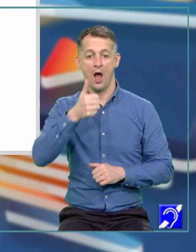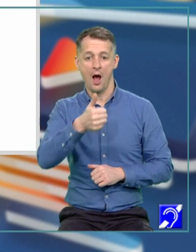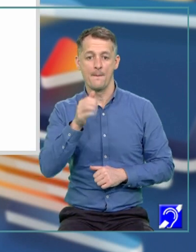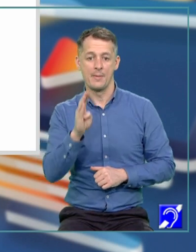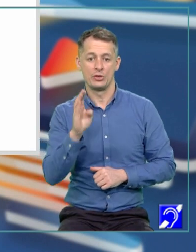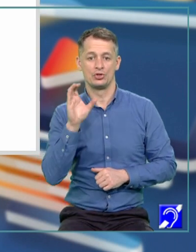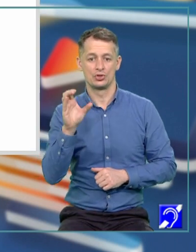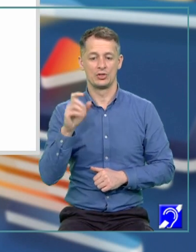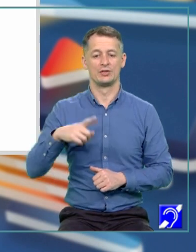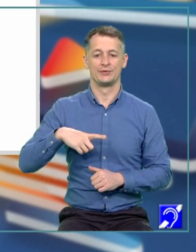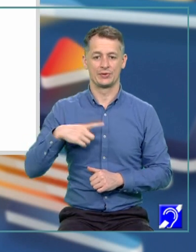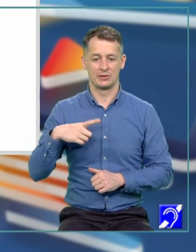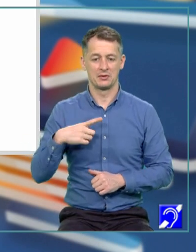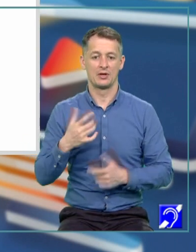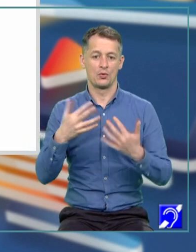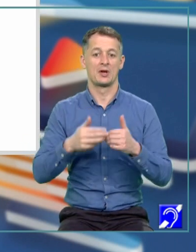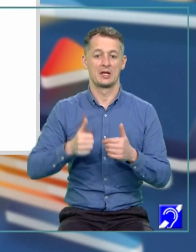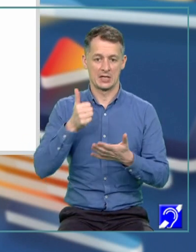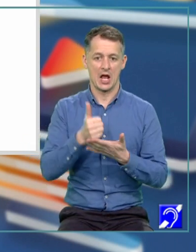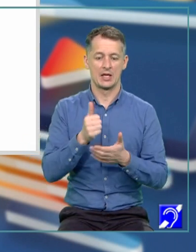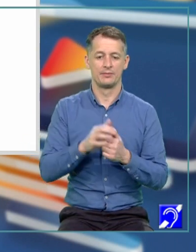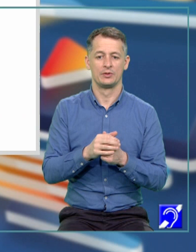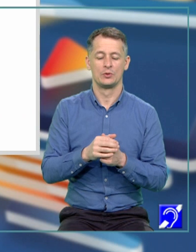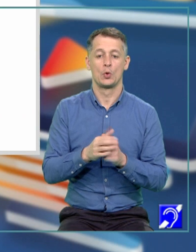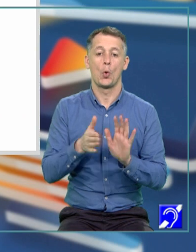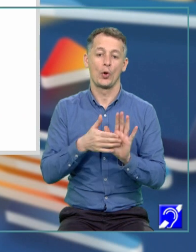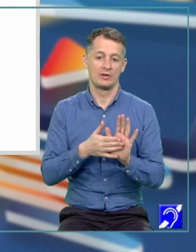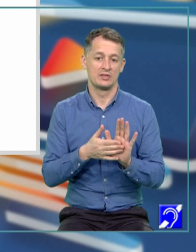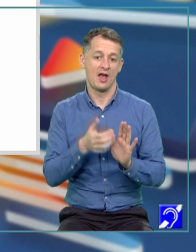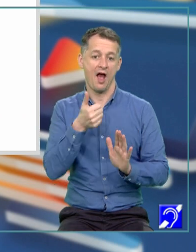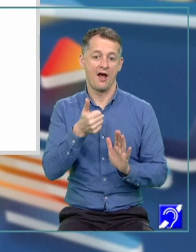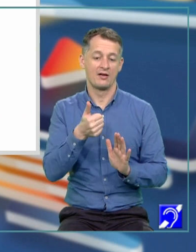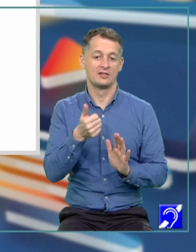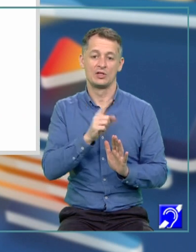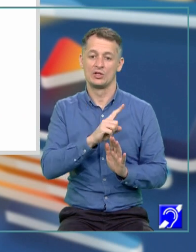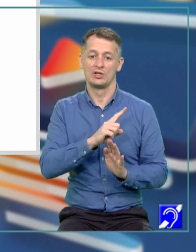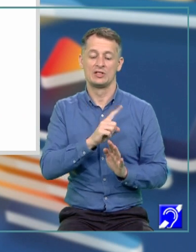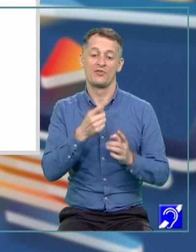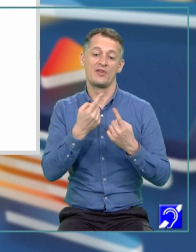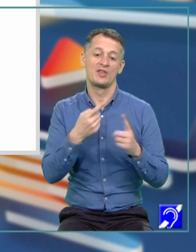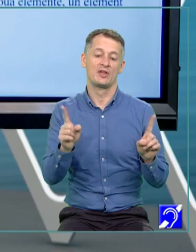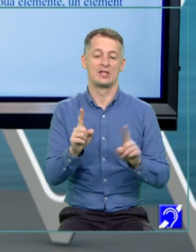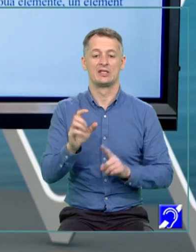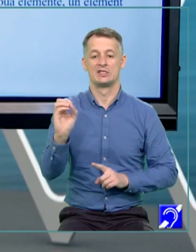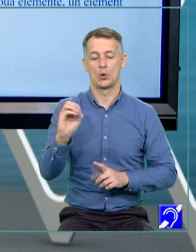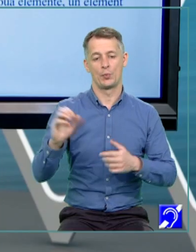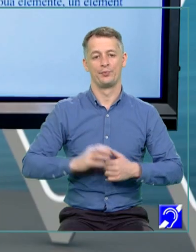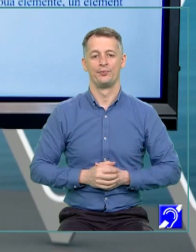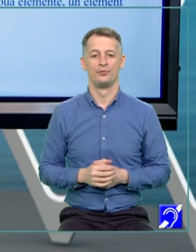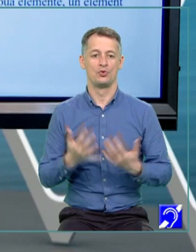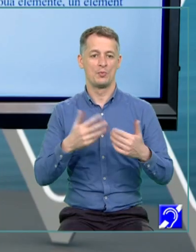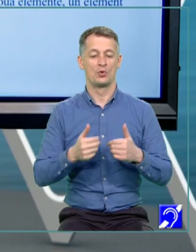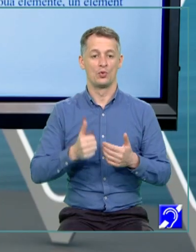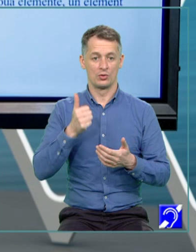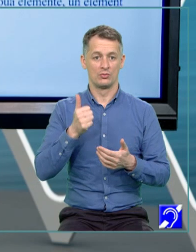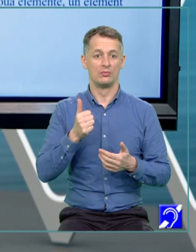și C sunt și ele numere reale, cu condiția ca să fie nenul, să fie diferit de 0. Numărul real